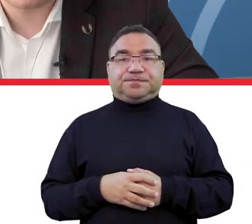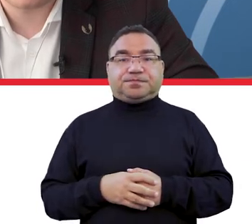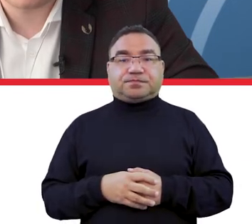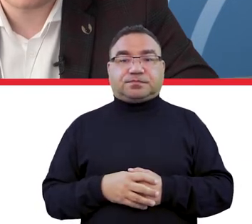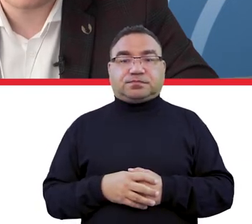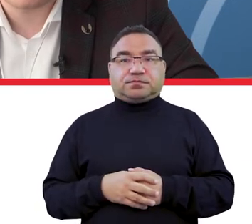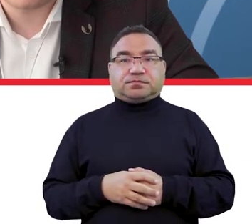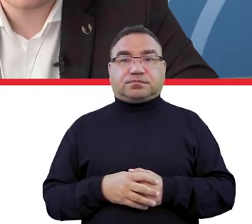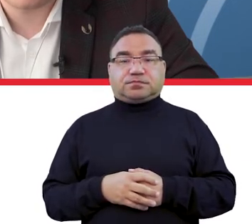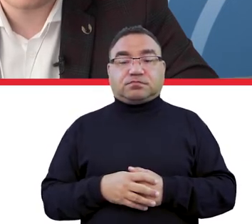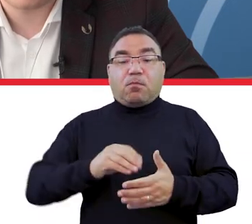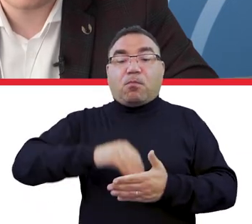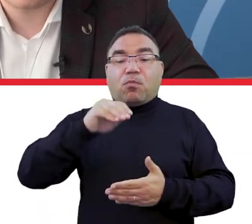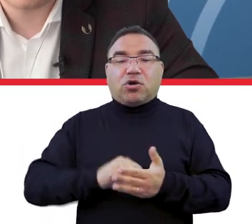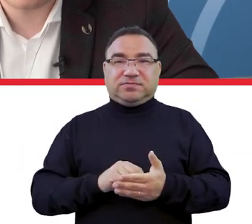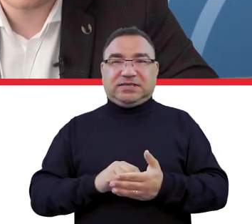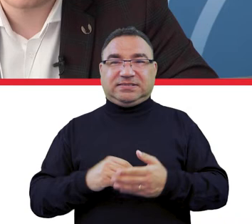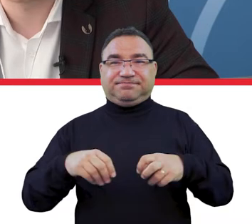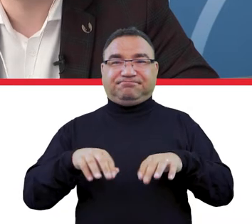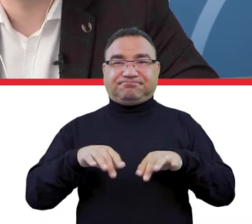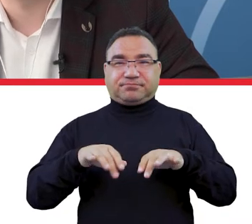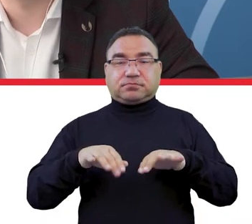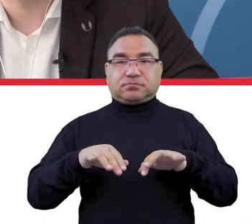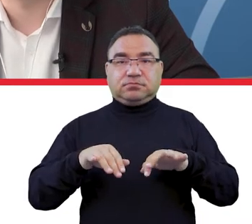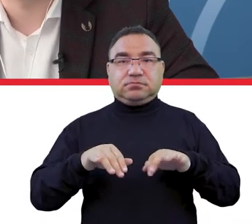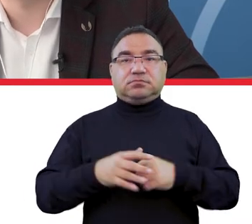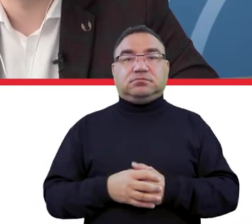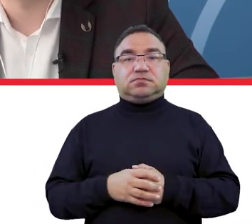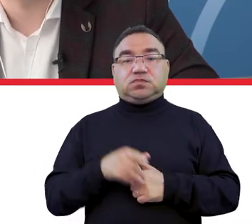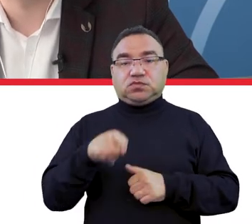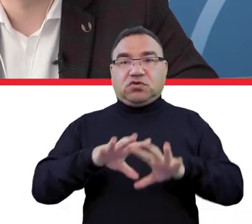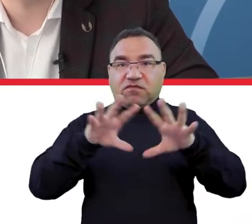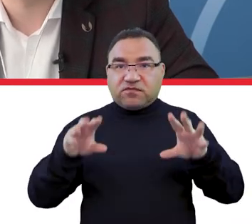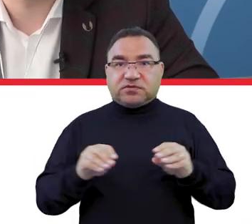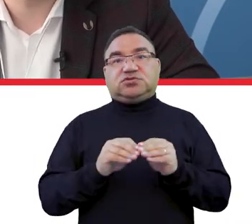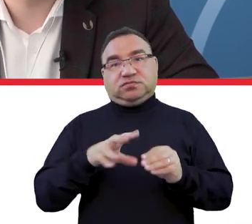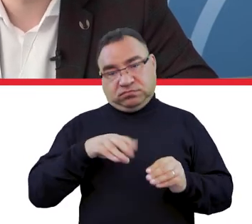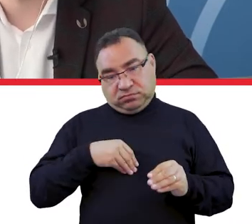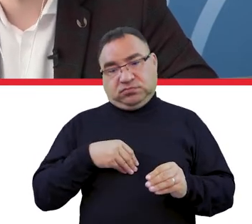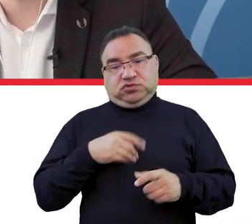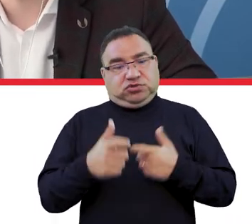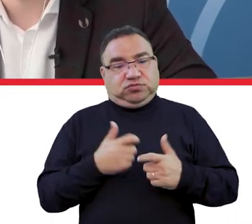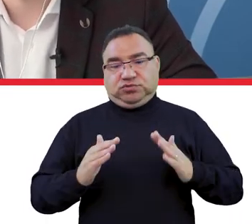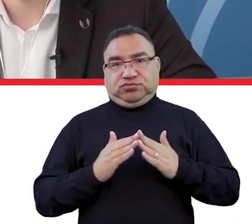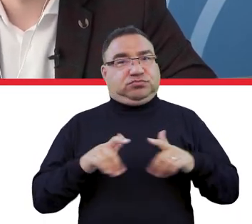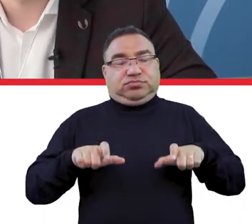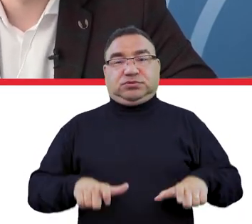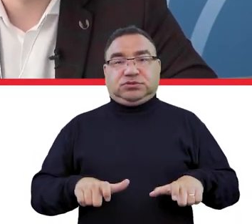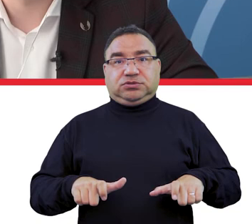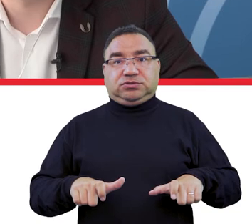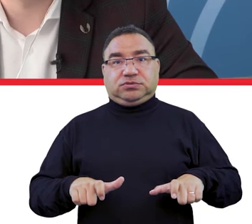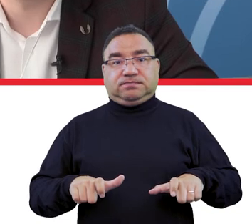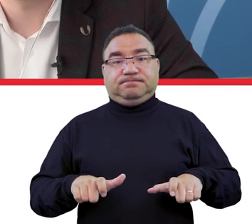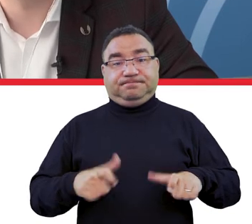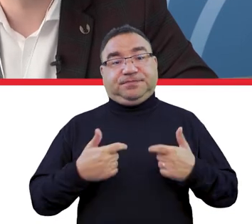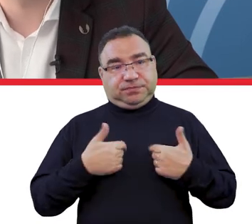wdrażać kwalifikowany podpis elektroniczny, to wszystko można zdalnie zrobić. Dlatego